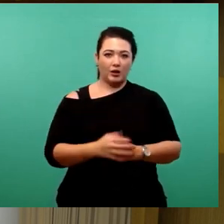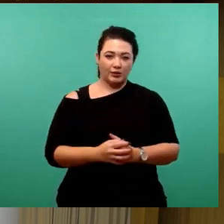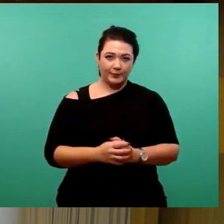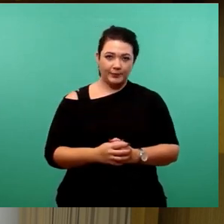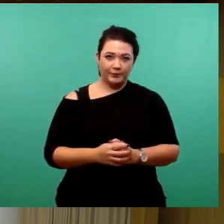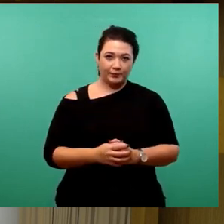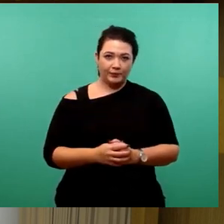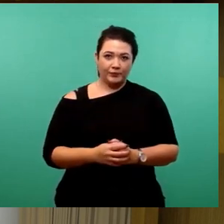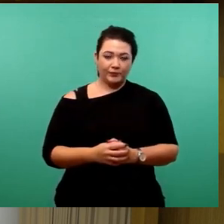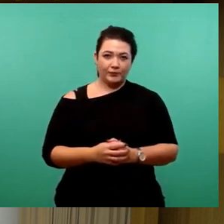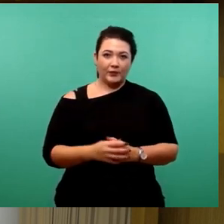wir fort. Und